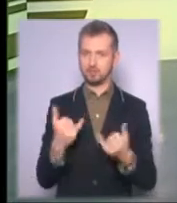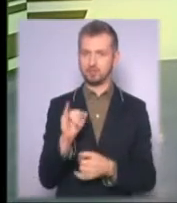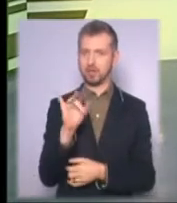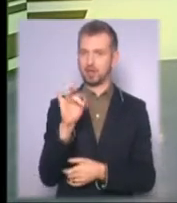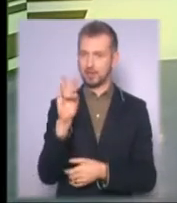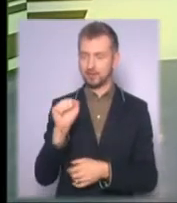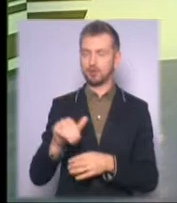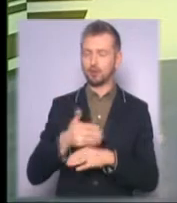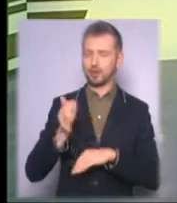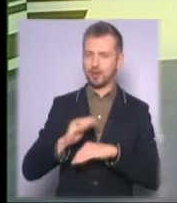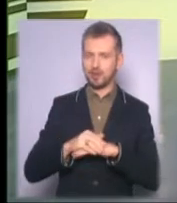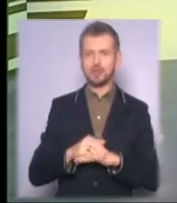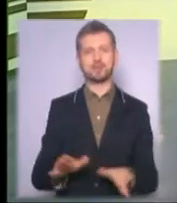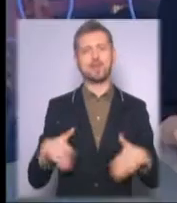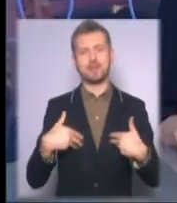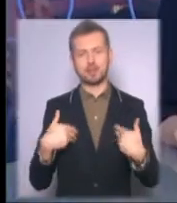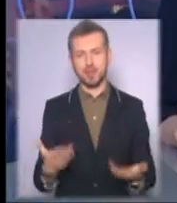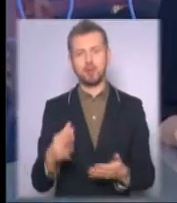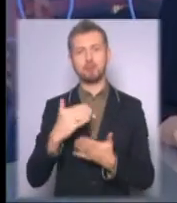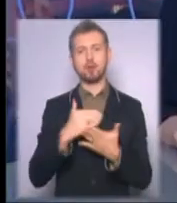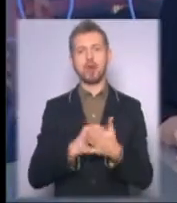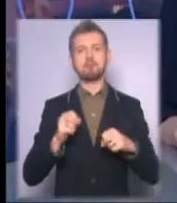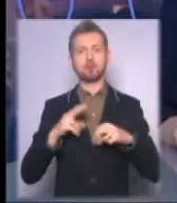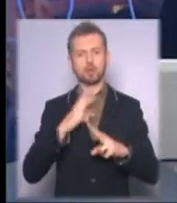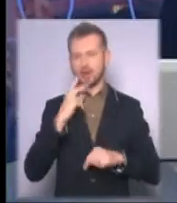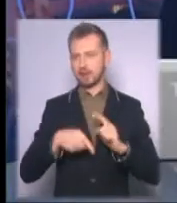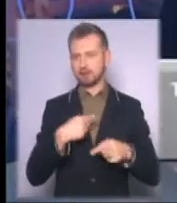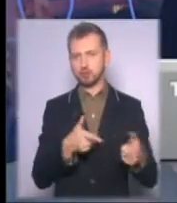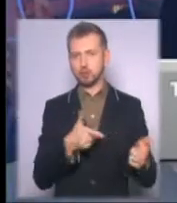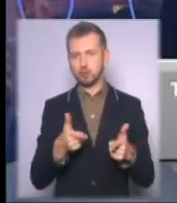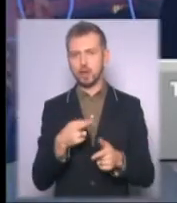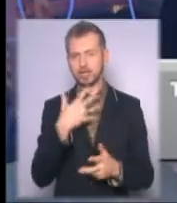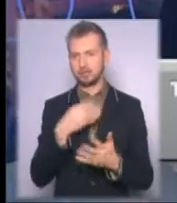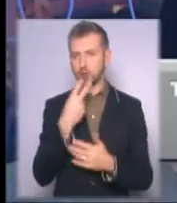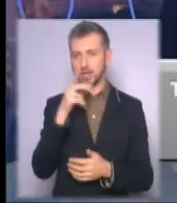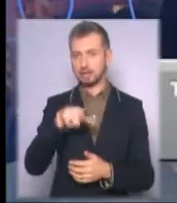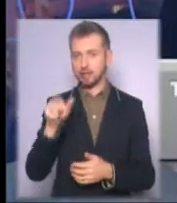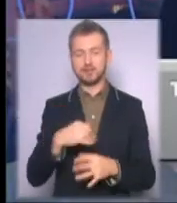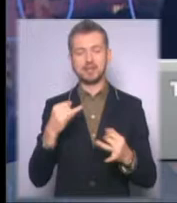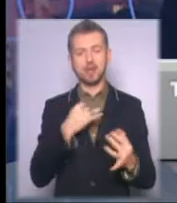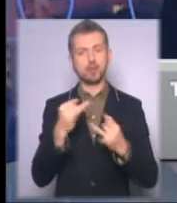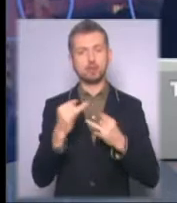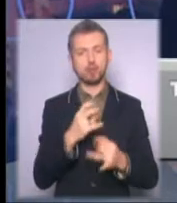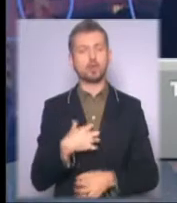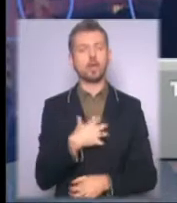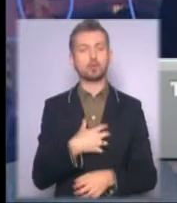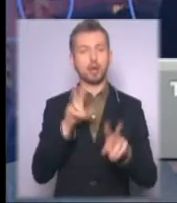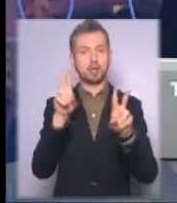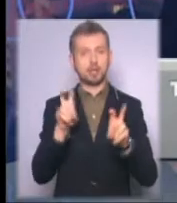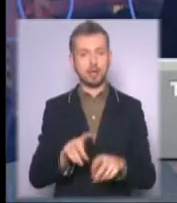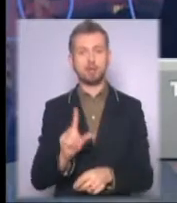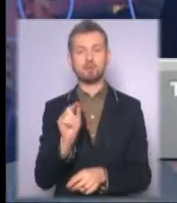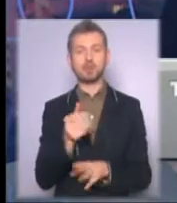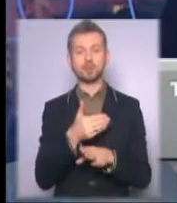вечір, вам слово. Вітаю, Ростиславе. Програма «Столиця», як завжди, підготувала для своїх глядачів цікаві розмови на актуальні теми. У першому